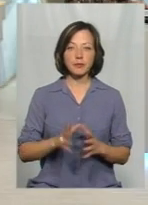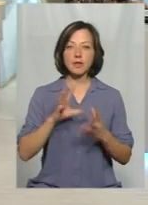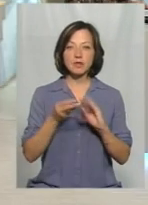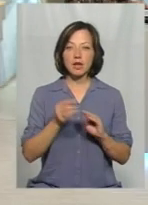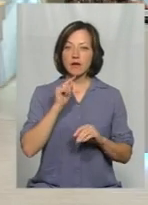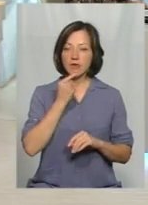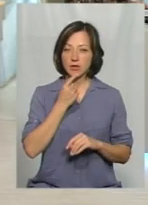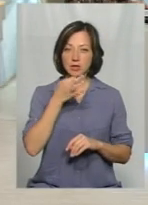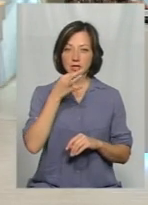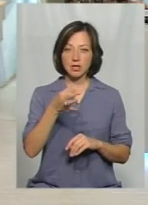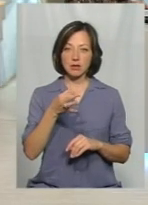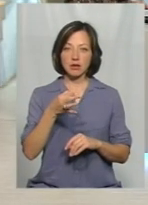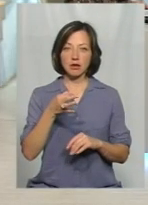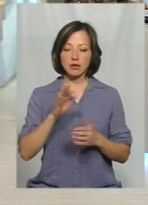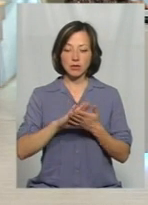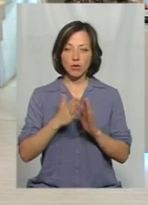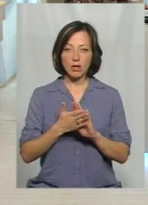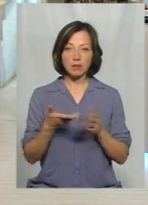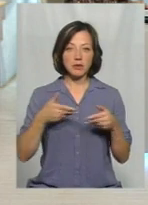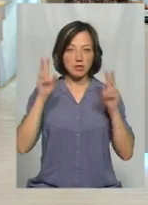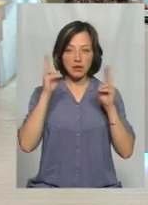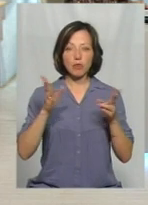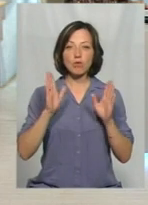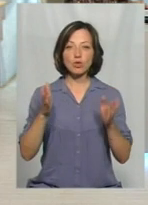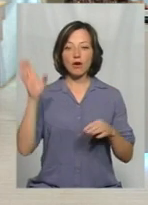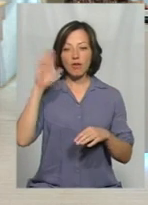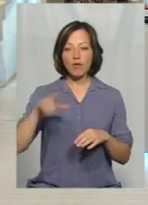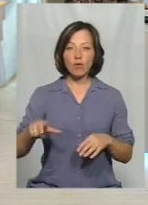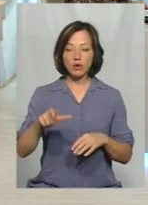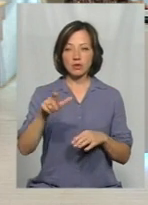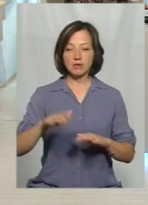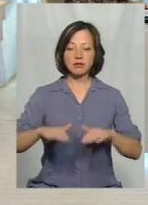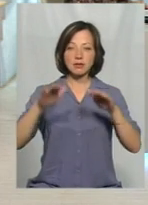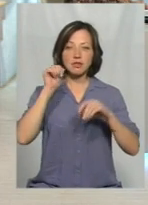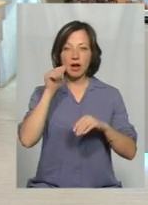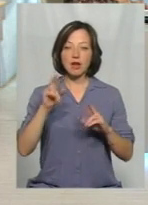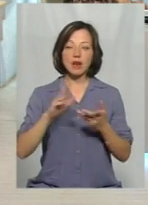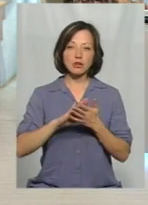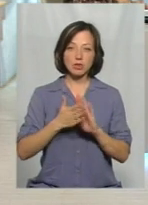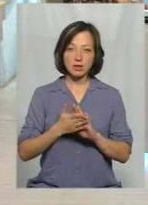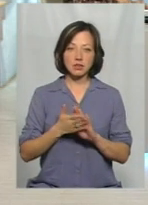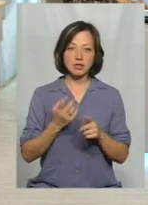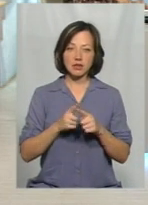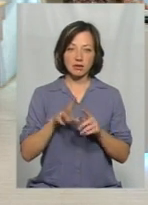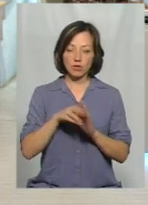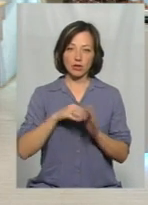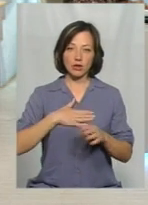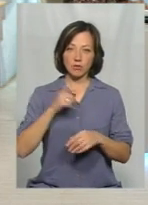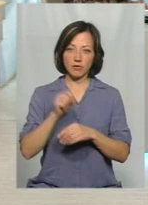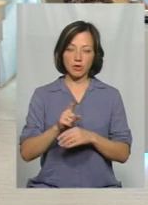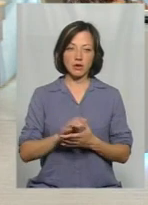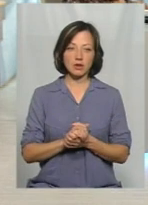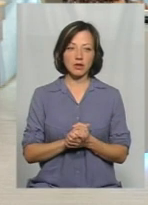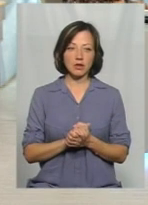важко якусь таку малювати модель, тому що ми не знаємо, яка буде водній, завтра не знаємо, як повернеться ситуація, і це не входити до наших повноважень.